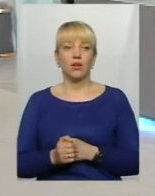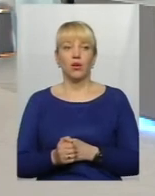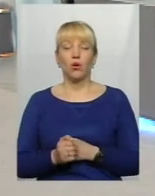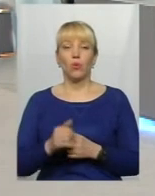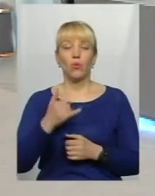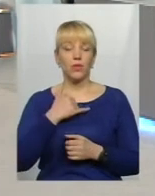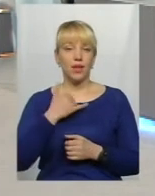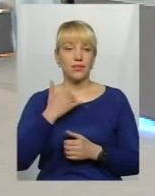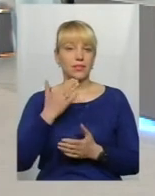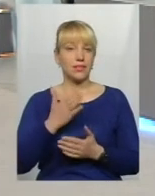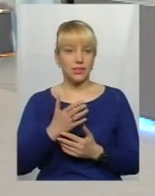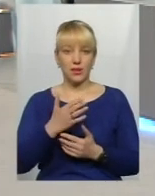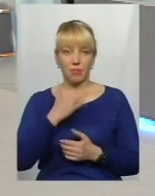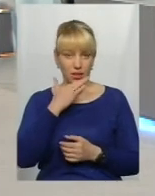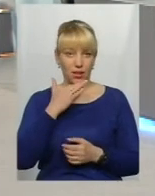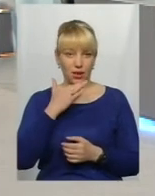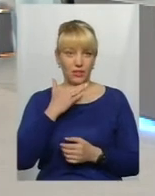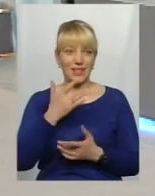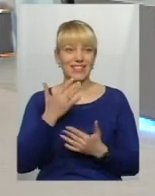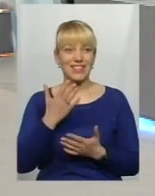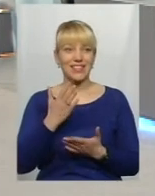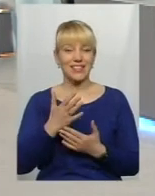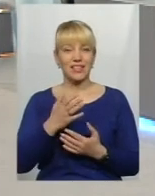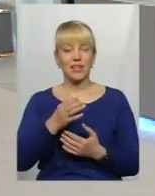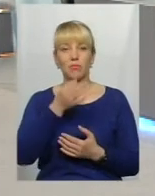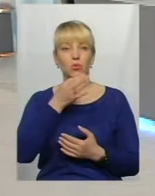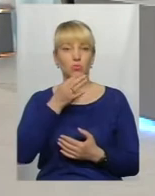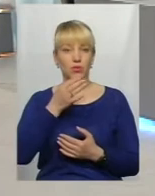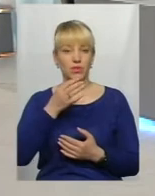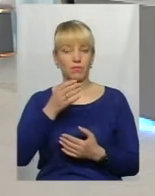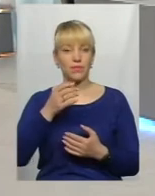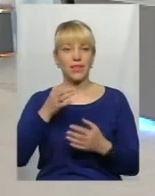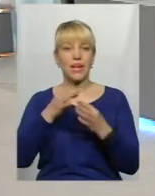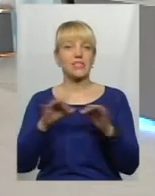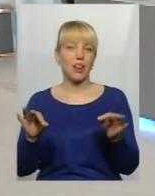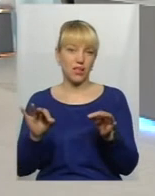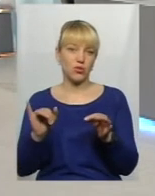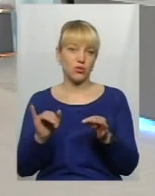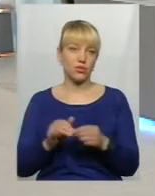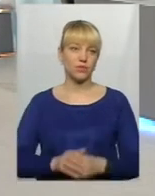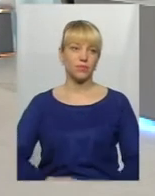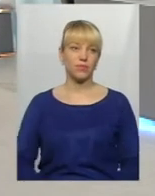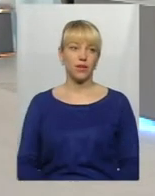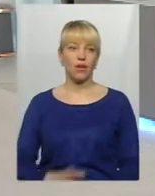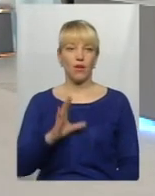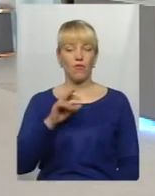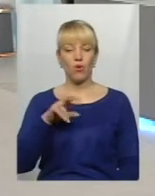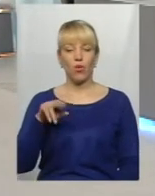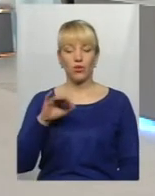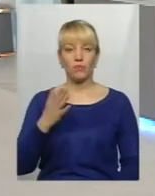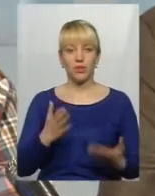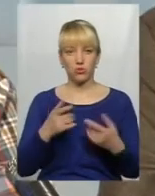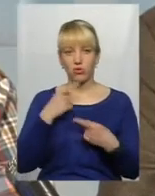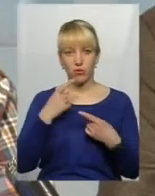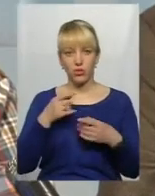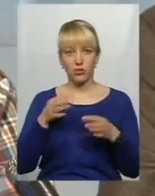і знавців історії України стане зразом. Володимире, але якщо реально, то саме